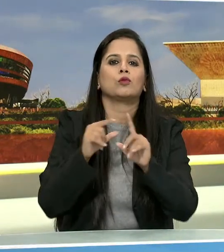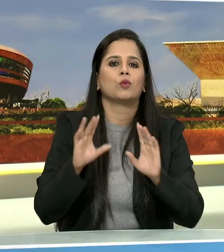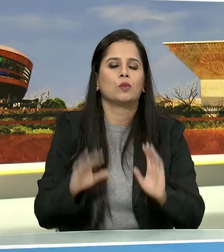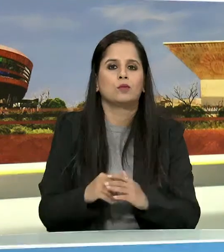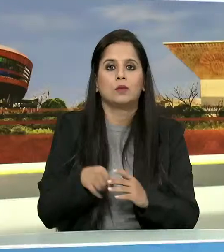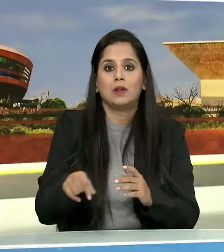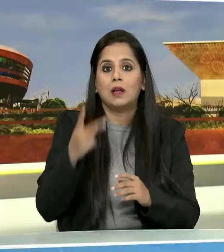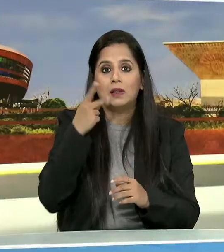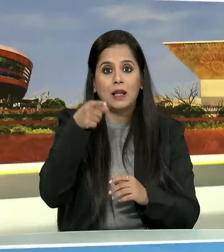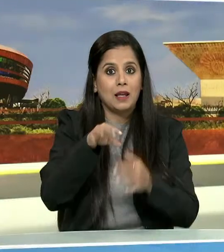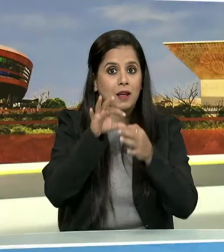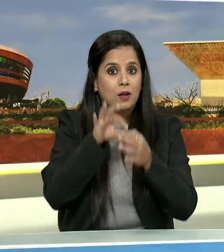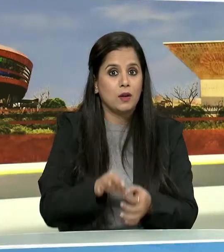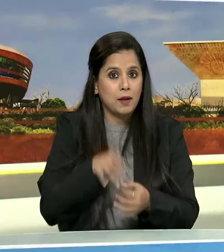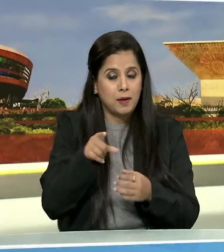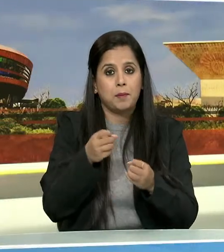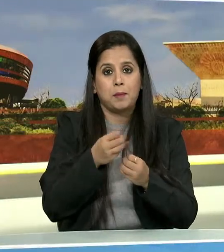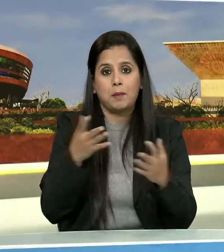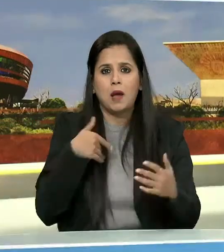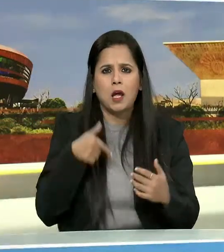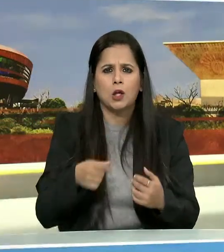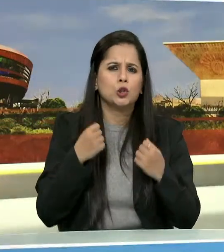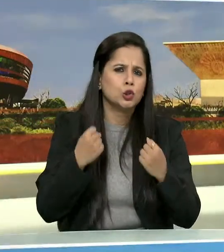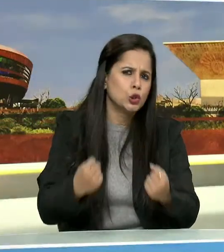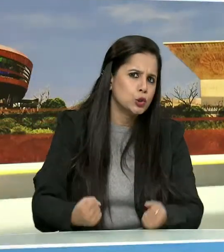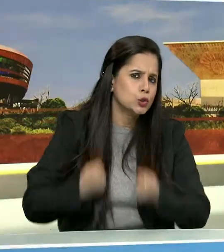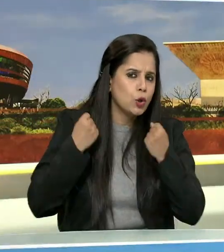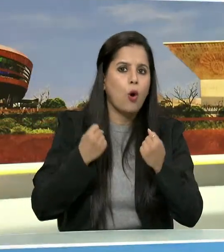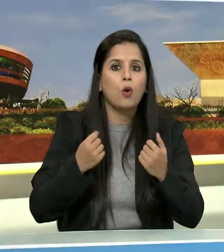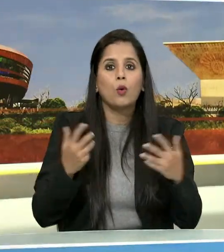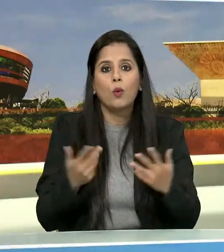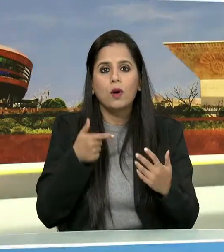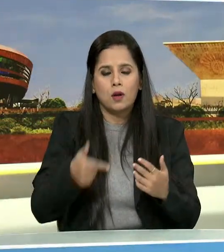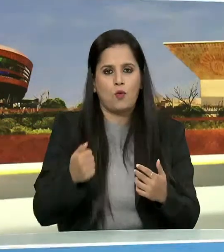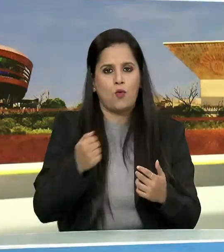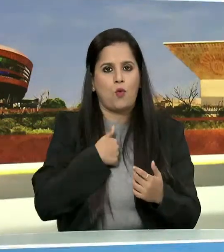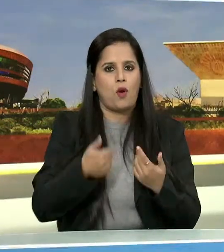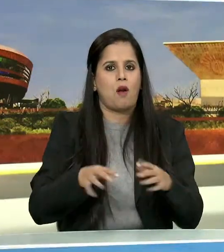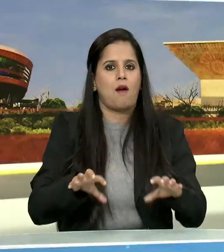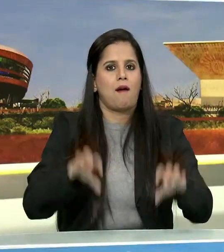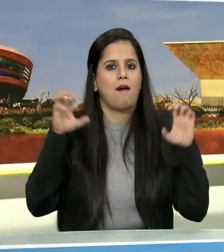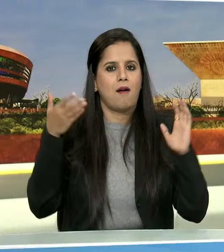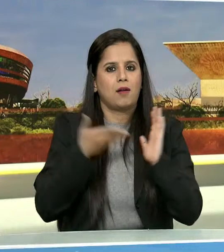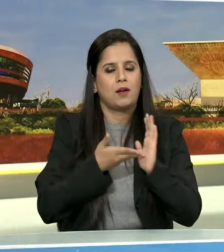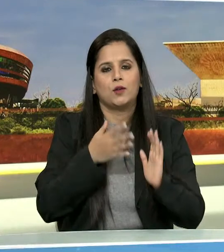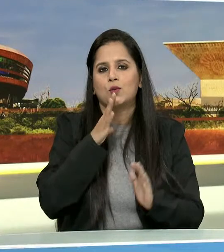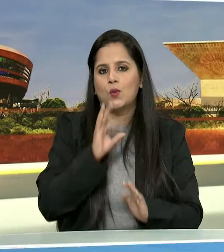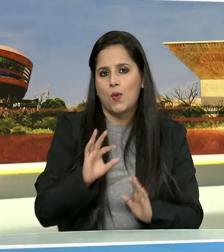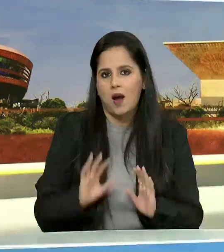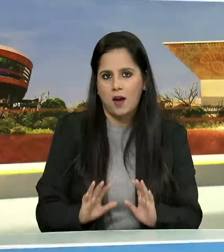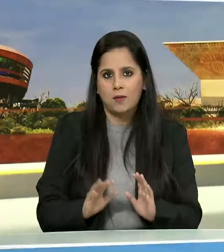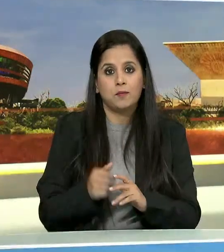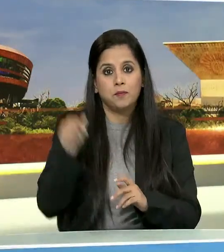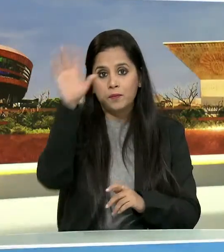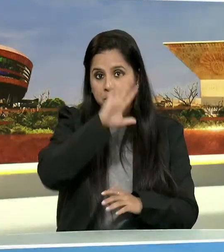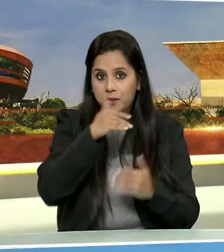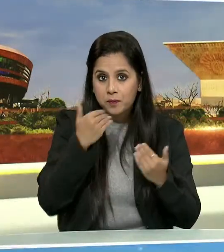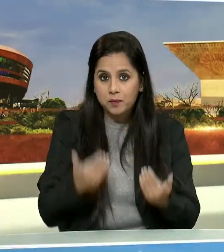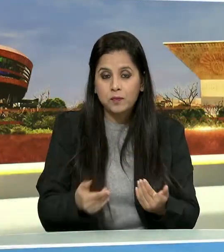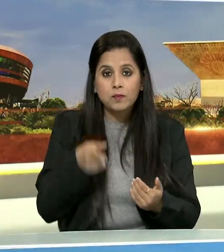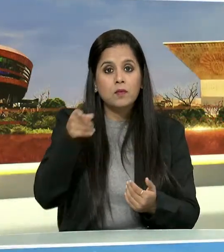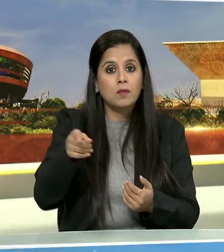और इसके पीछे हमारी सबसे बड़ी ताखत हमारा सम्विधान है भारत के